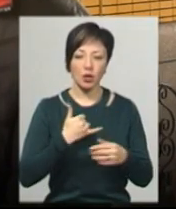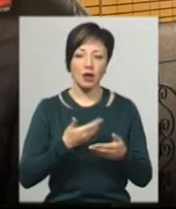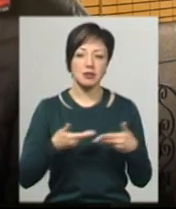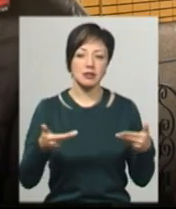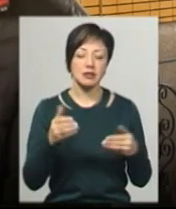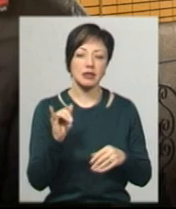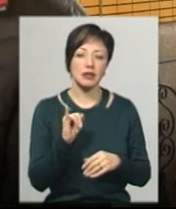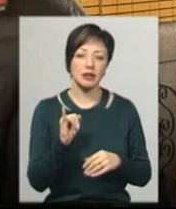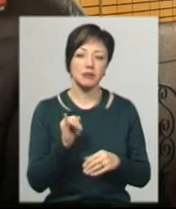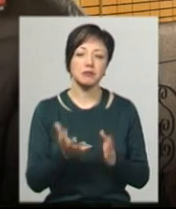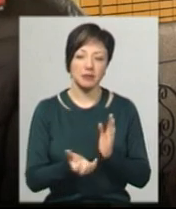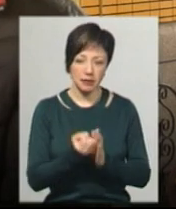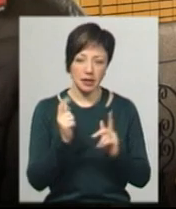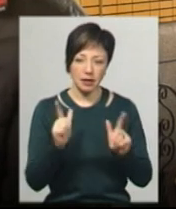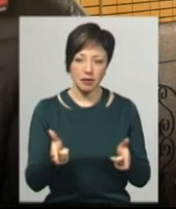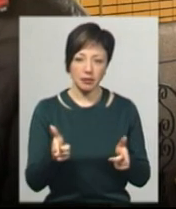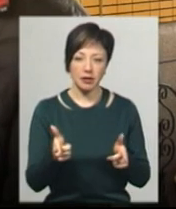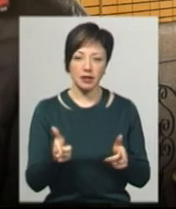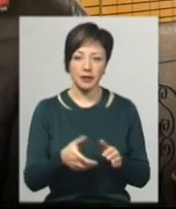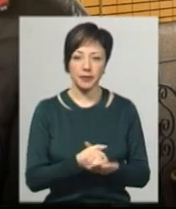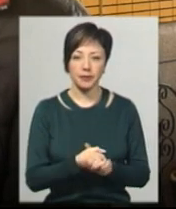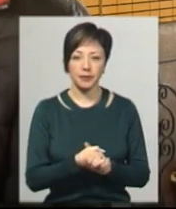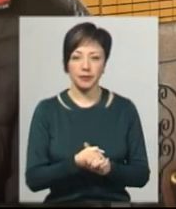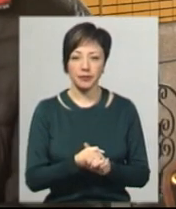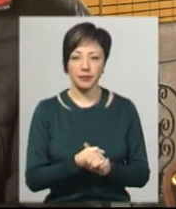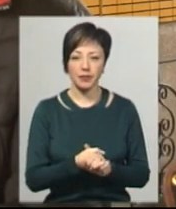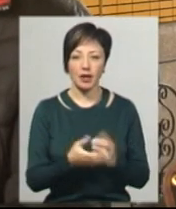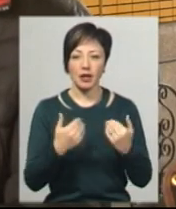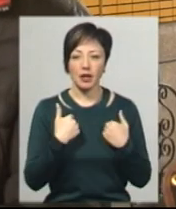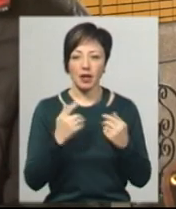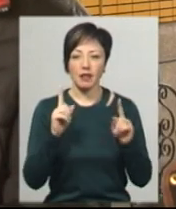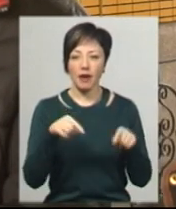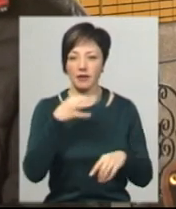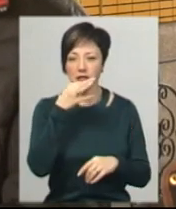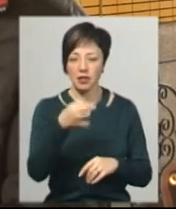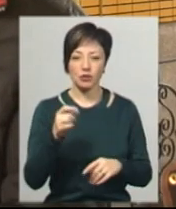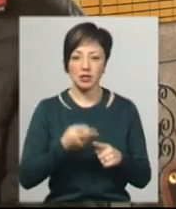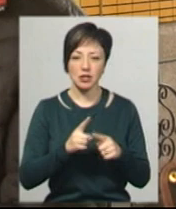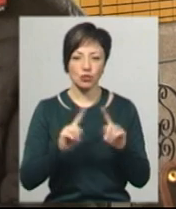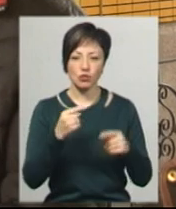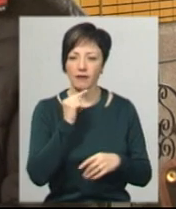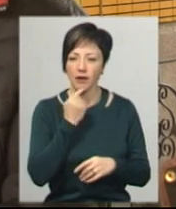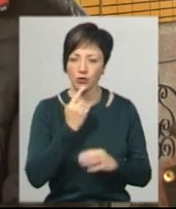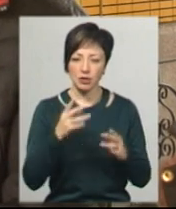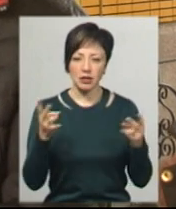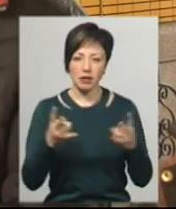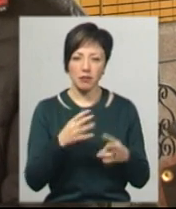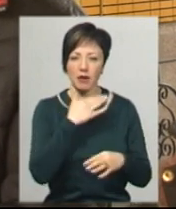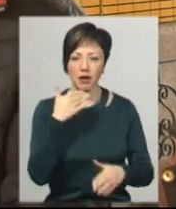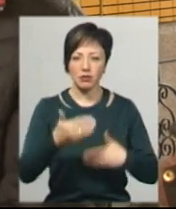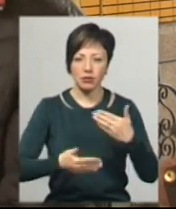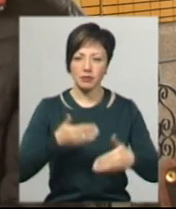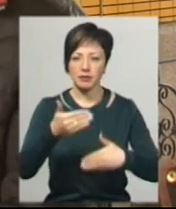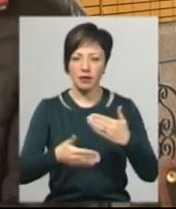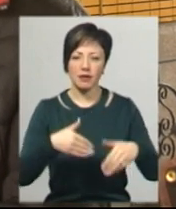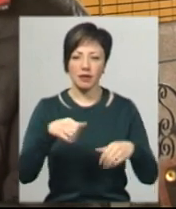ми його підтримали, звичайно. Я навіть йому казала, що це буде дуже важко, треба пройти багато владних